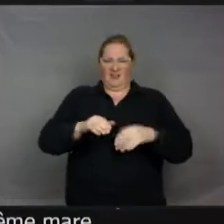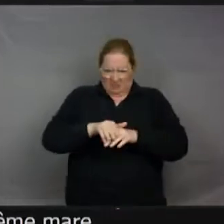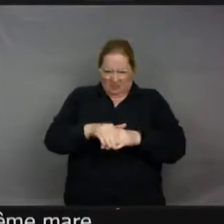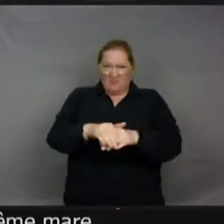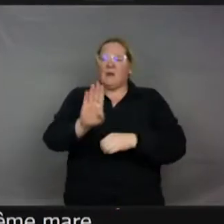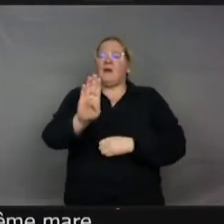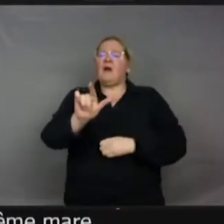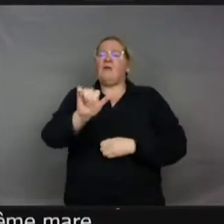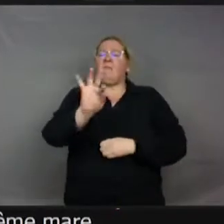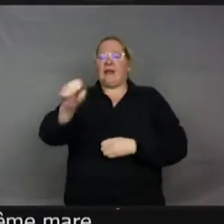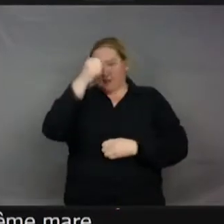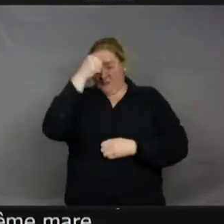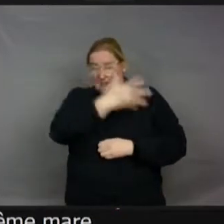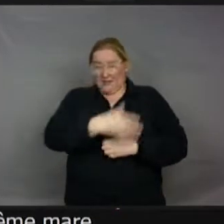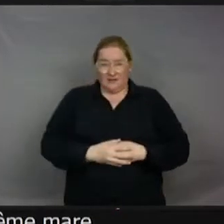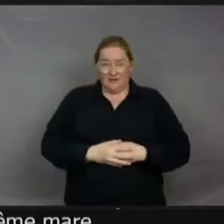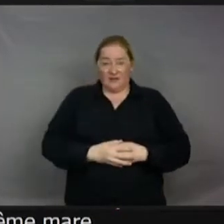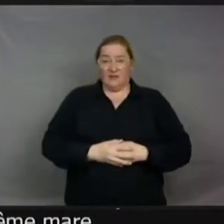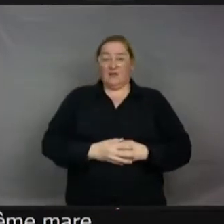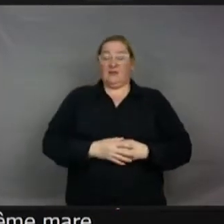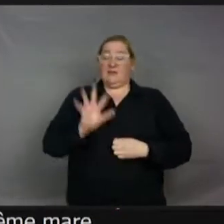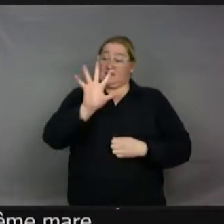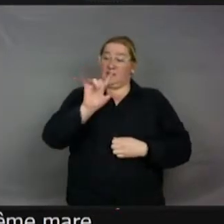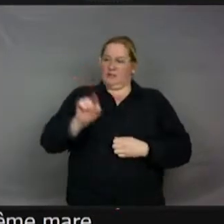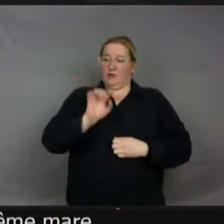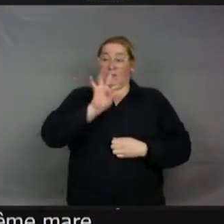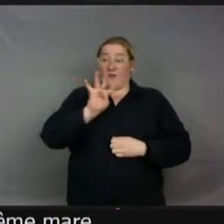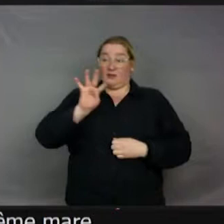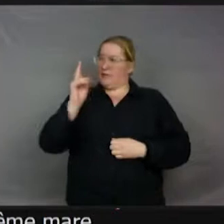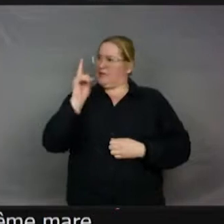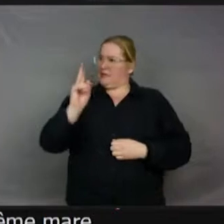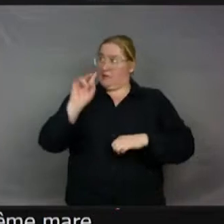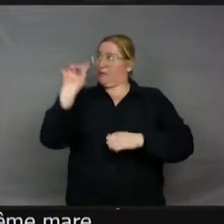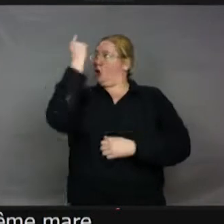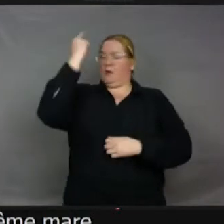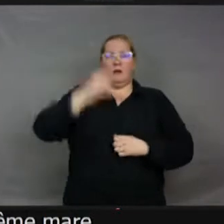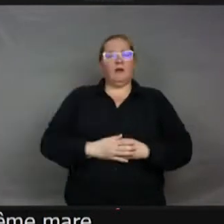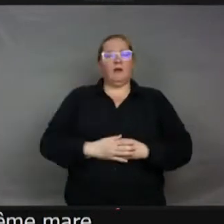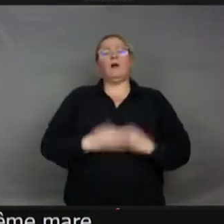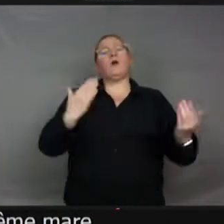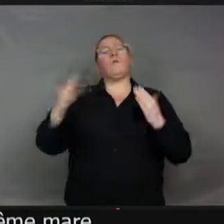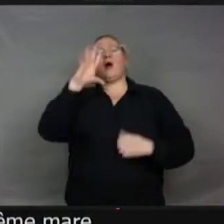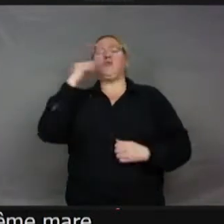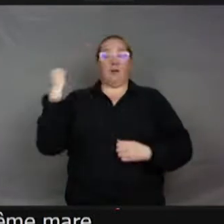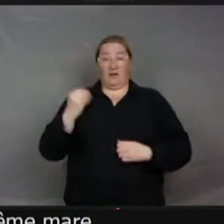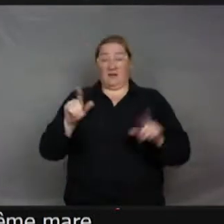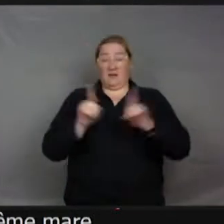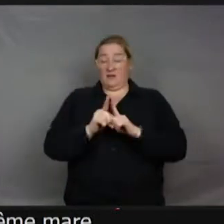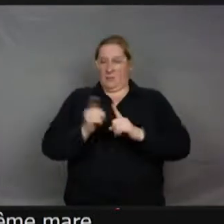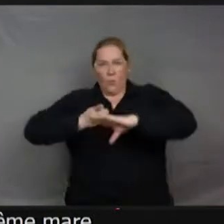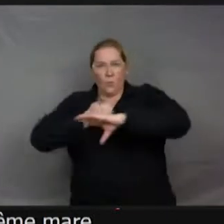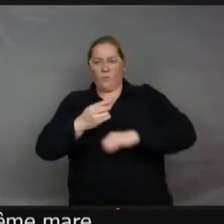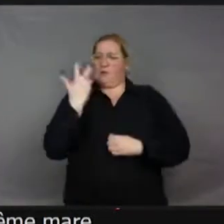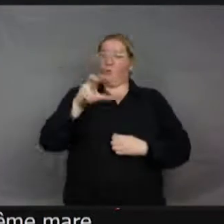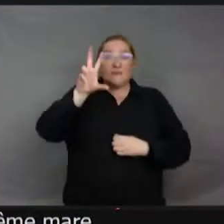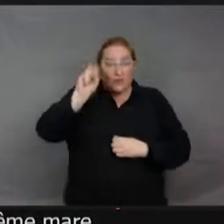vous notez qu'elle fait du 5,44 km heure. Pour nous, en équivalent, pour qu'on comprenne, ça ferait du 330 km heure pour un humain.